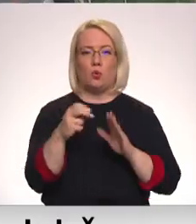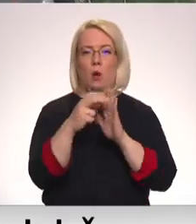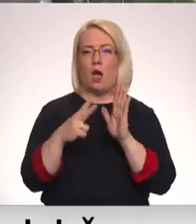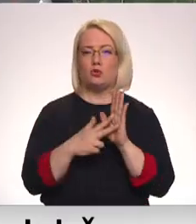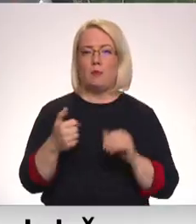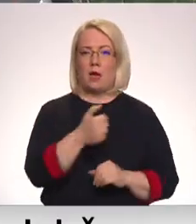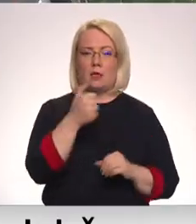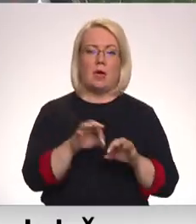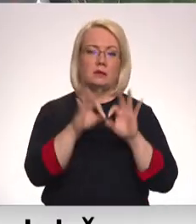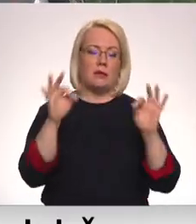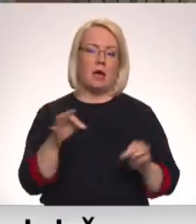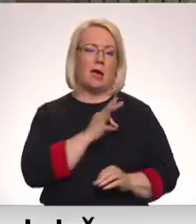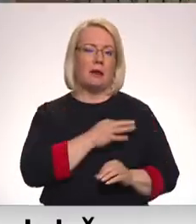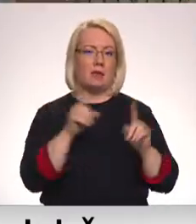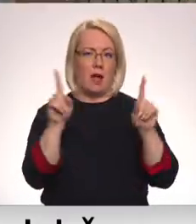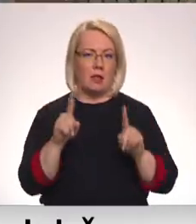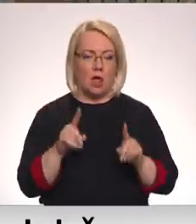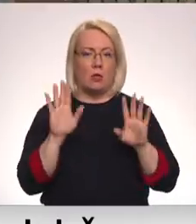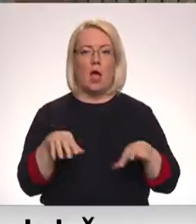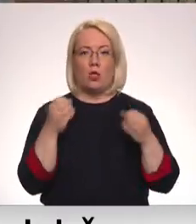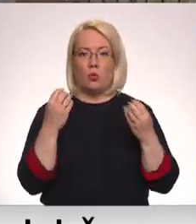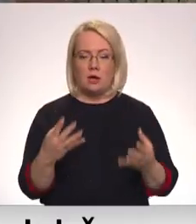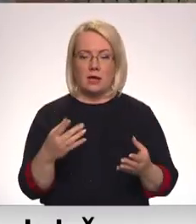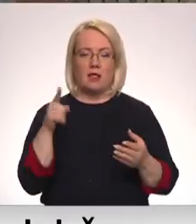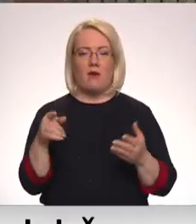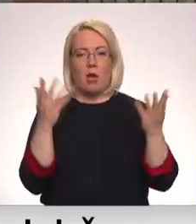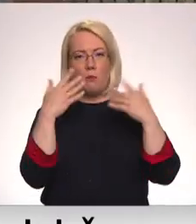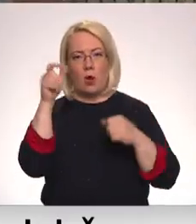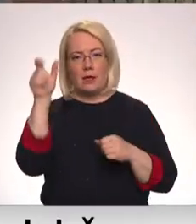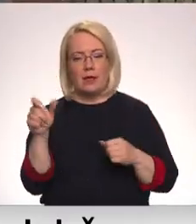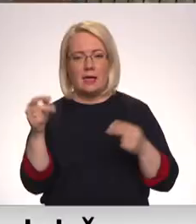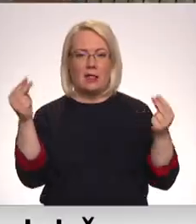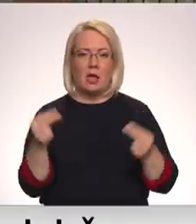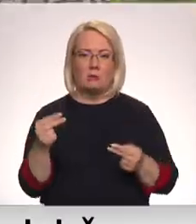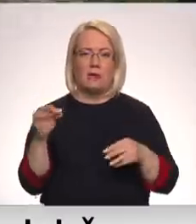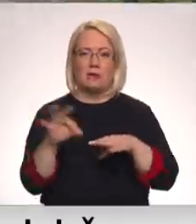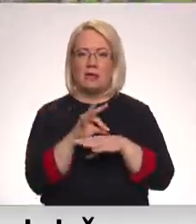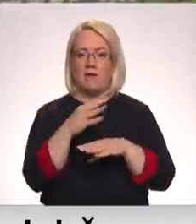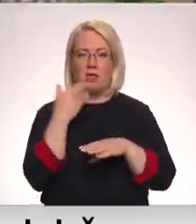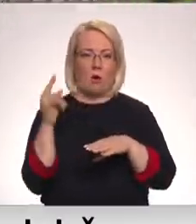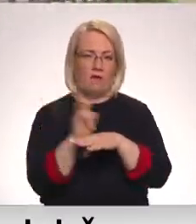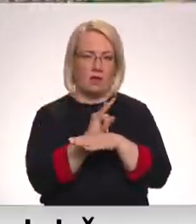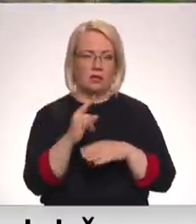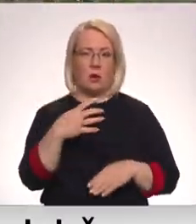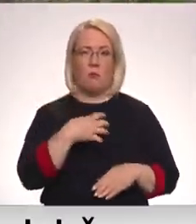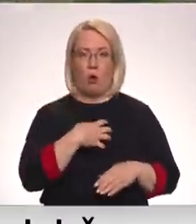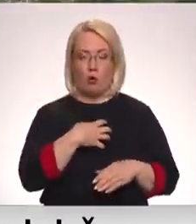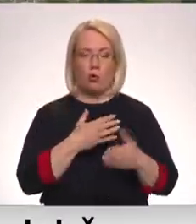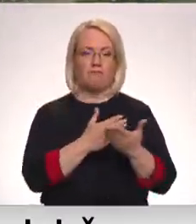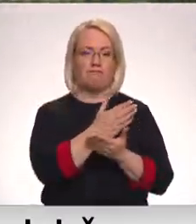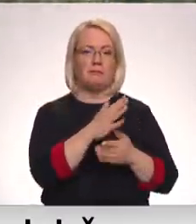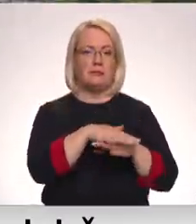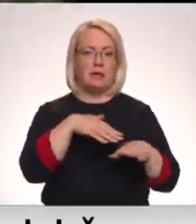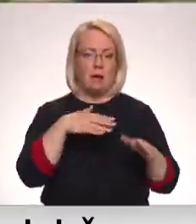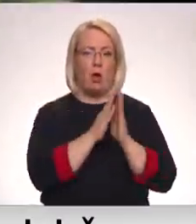gadā sāka kriminālu procesu, lai noskaidrot, vai politiķa līgums ar sievu nav viltots. Tagad prokuratūra vērsusies saimā ar lūgumu